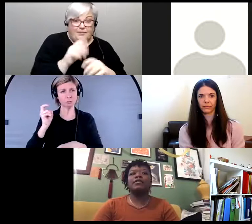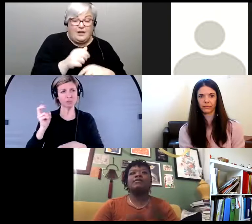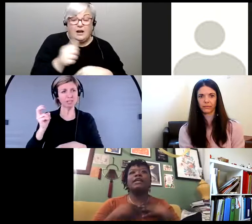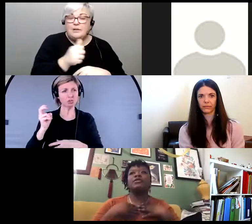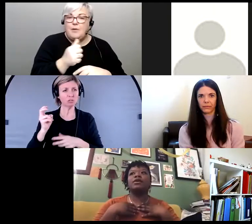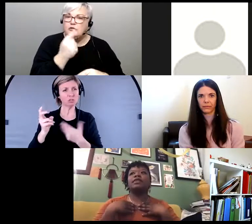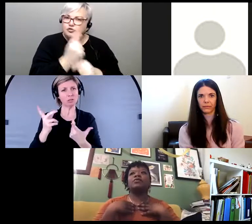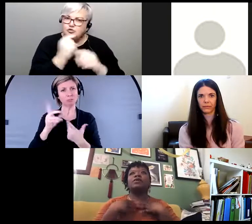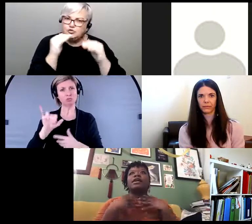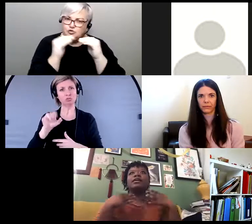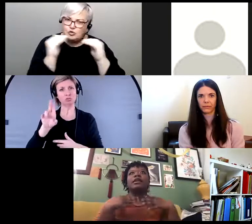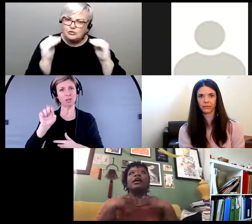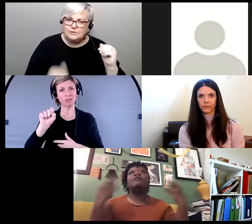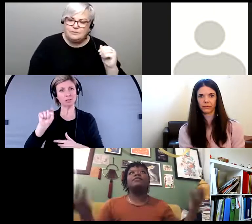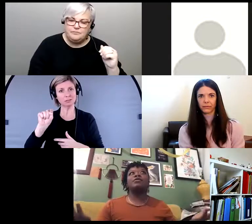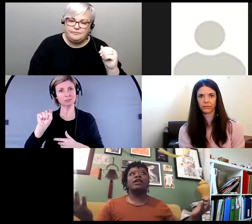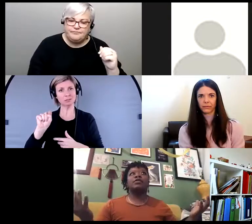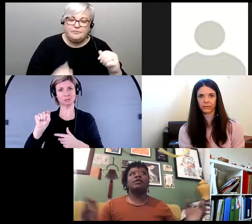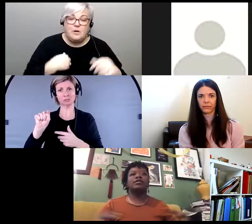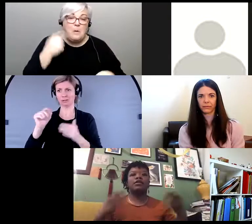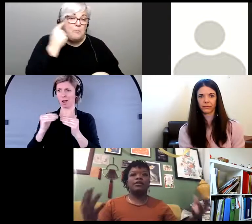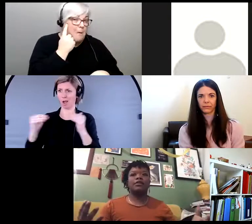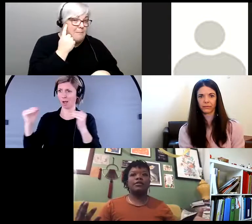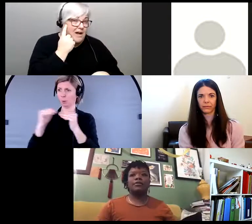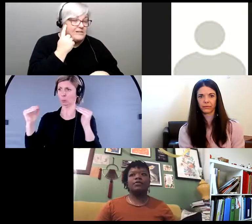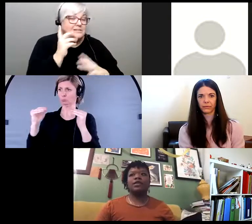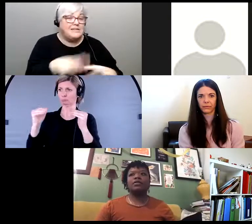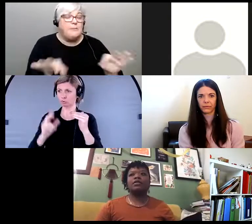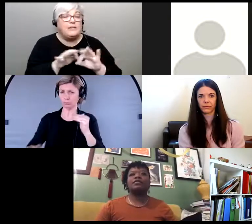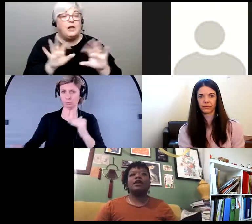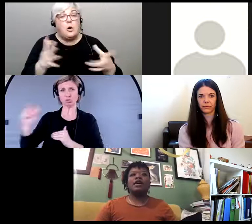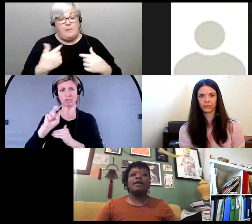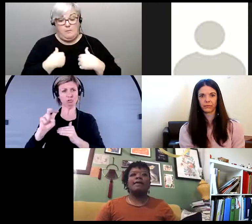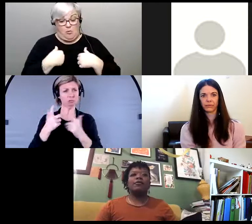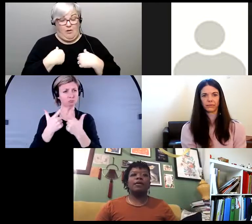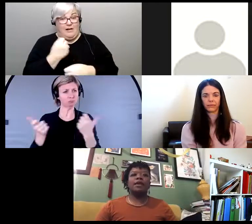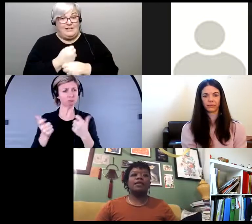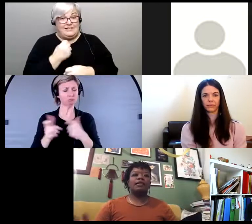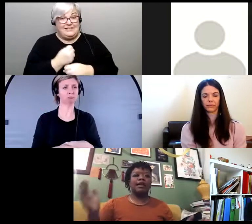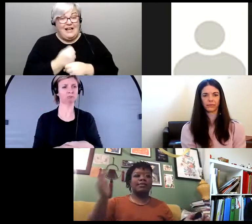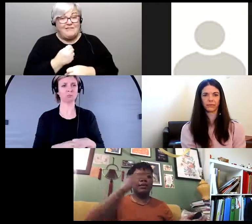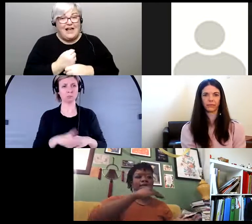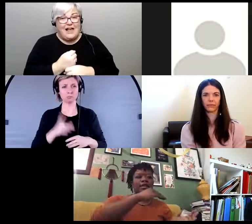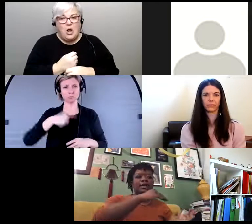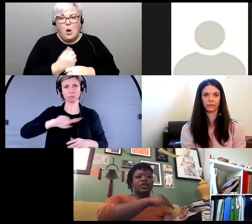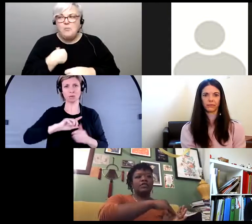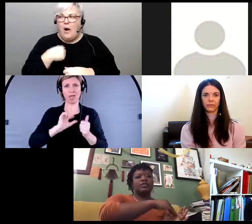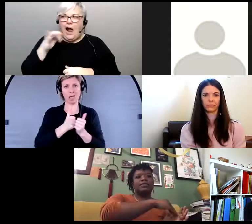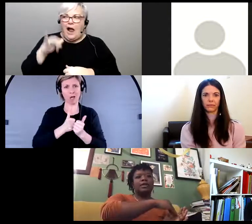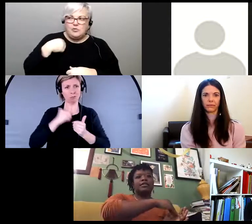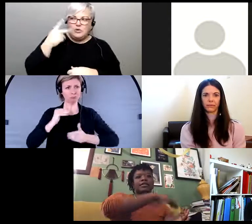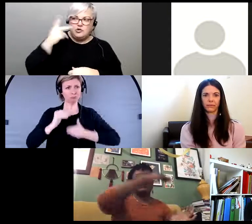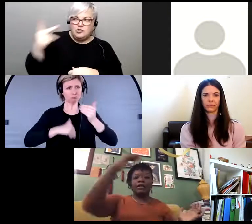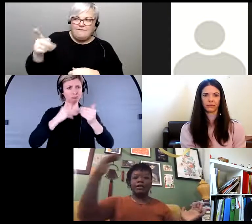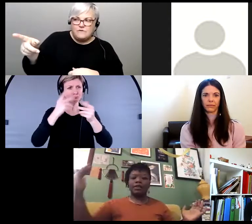et donc je pense que c'est très important la façon dont moi je travaille là-dedans et la façon dont j'ai vu d'autres personnes travailler là-dedans